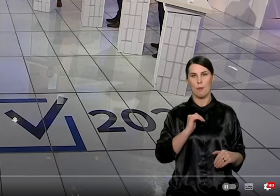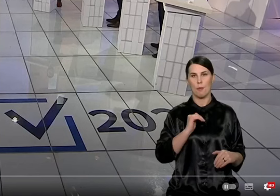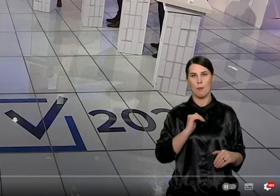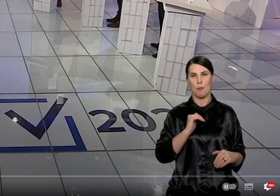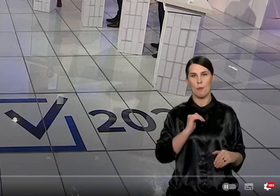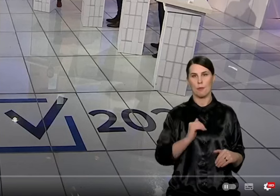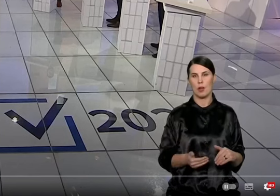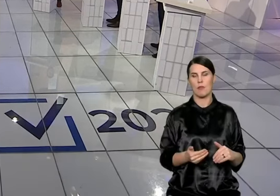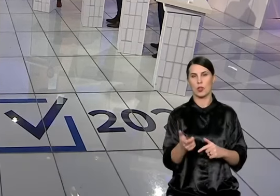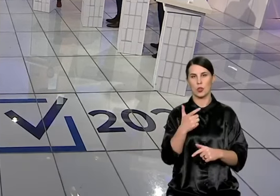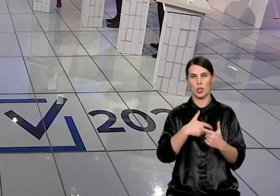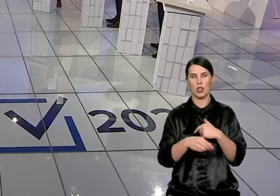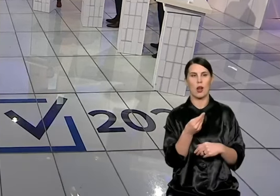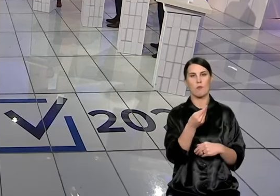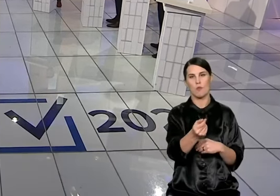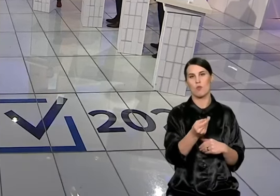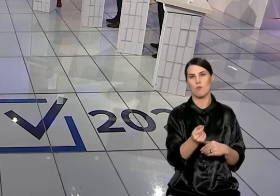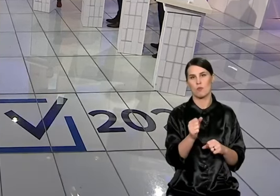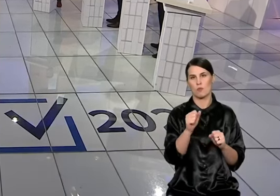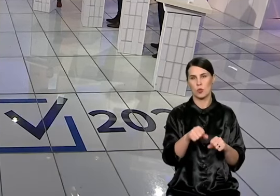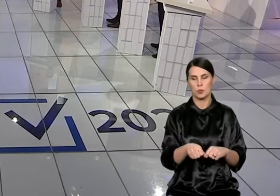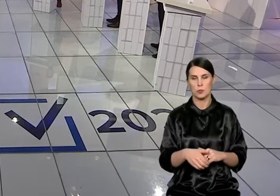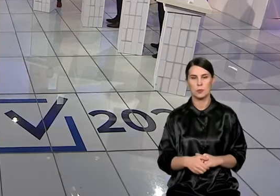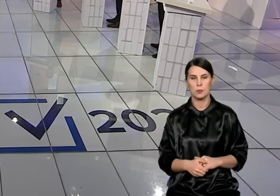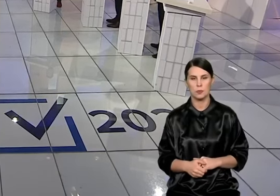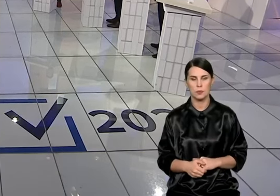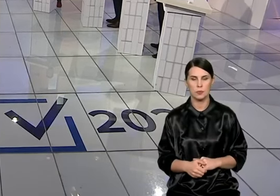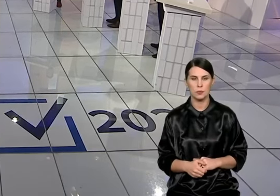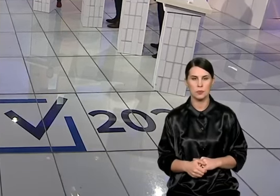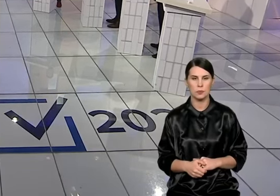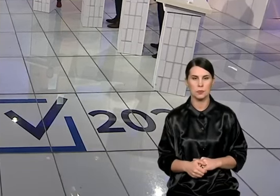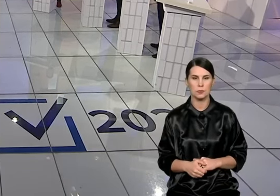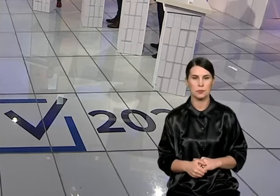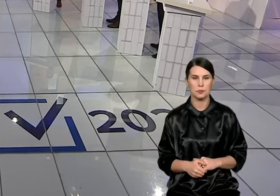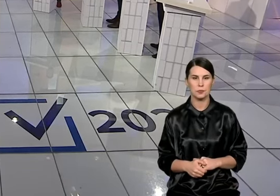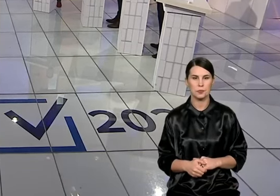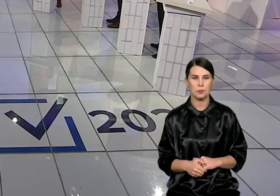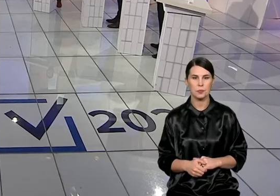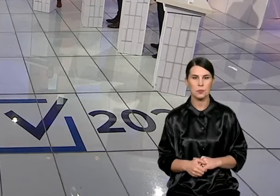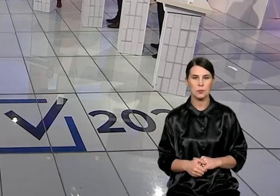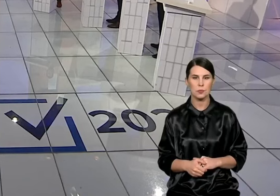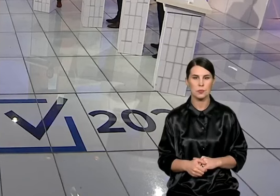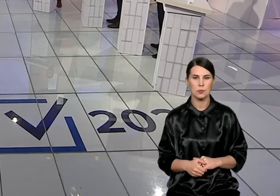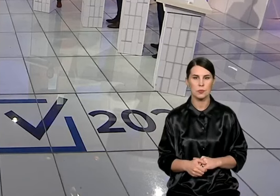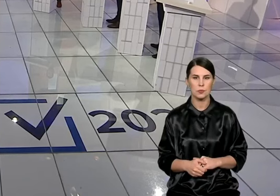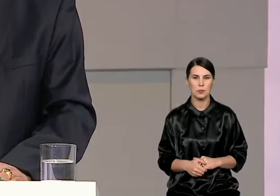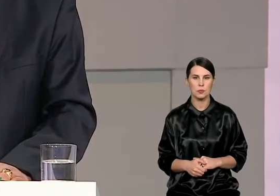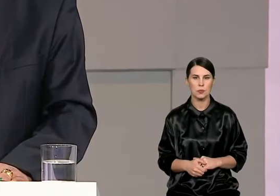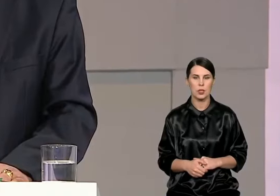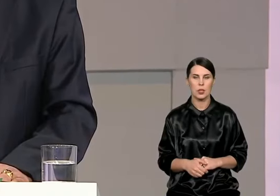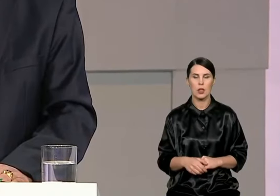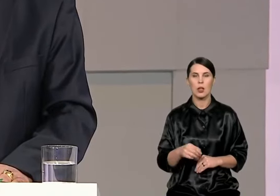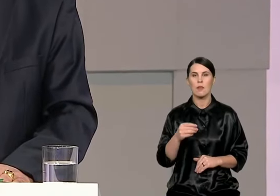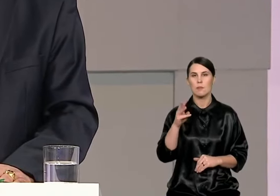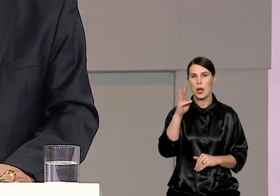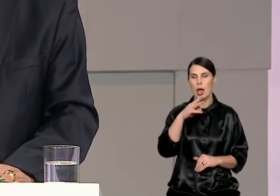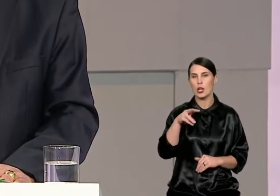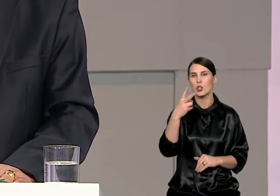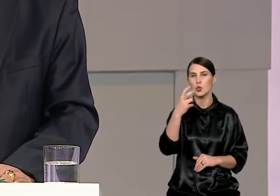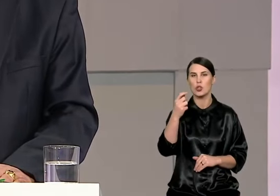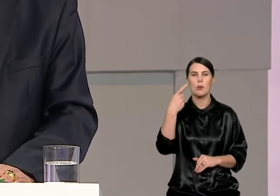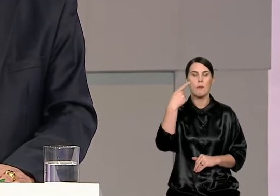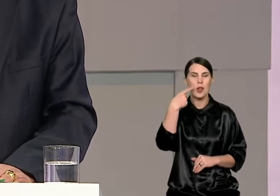Čiuoju. Ok. Man neįčiau, kad mažai, kas įsivaizduoja, ką reiškia milijardas dušimtojai milijonų. Aš